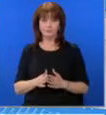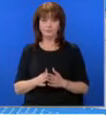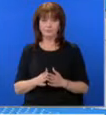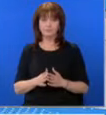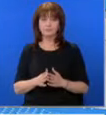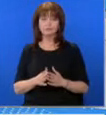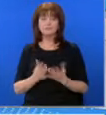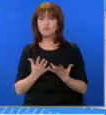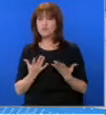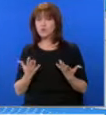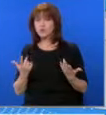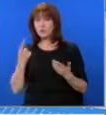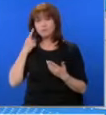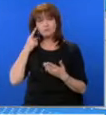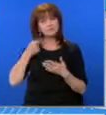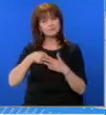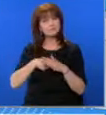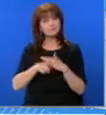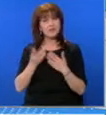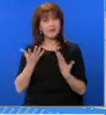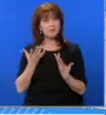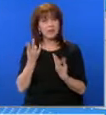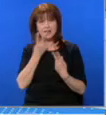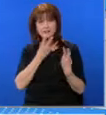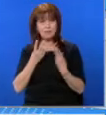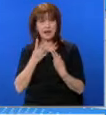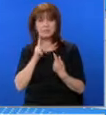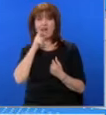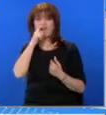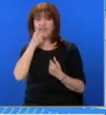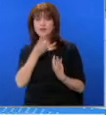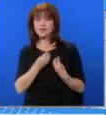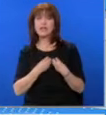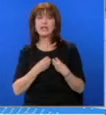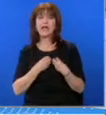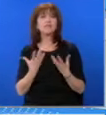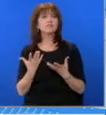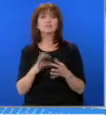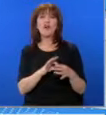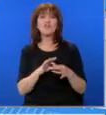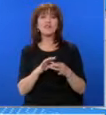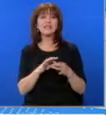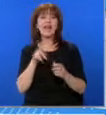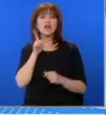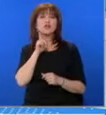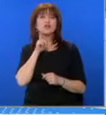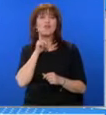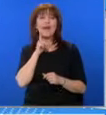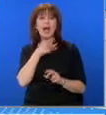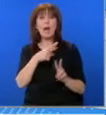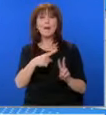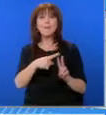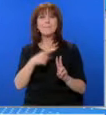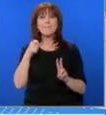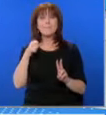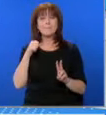И въм много детайли научихме до момента. Но много е важно да ни кажеш, каква е връзката на човека с прозвището